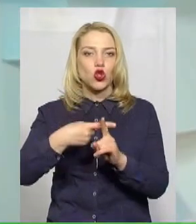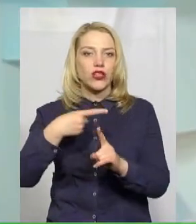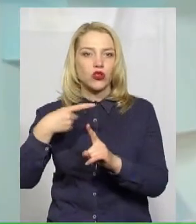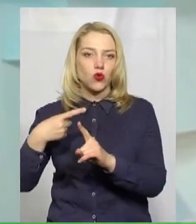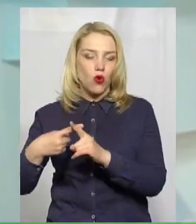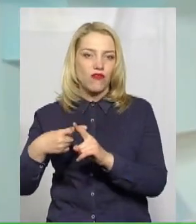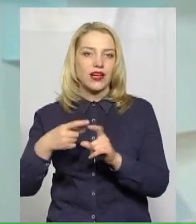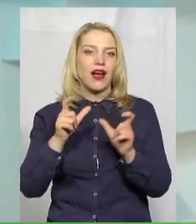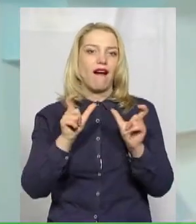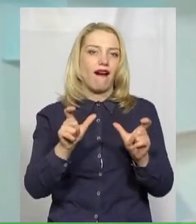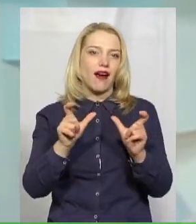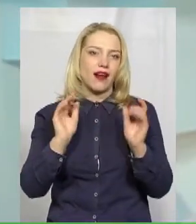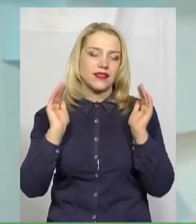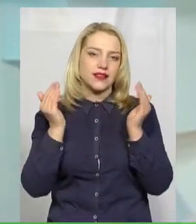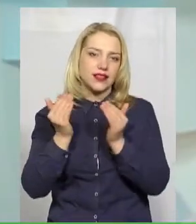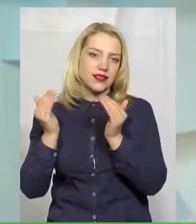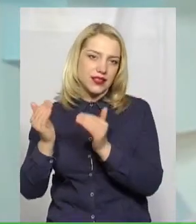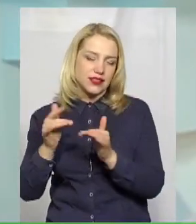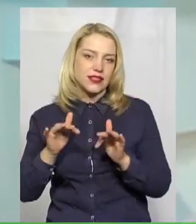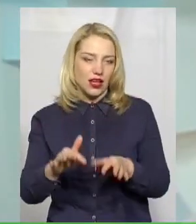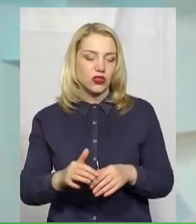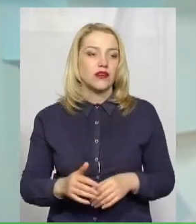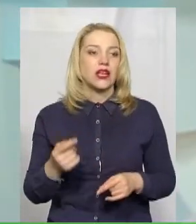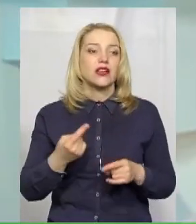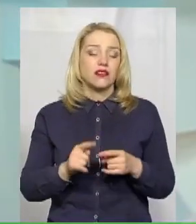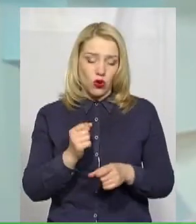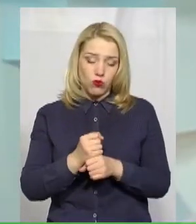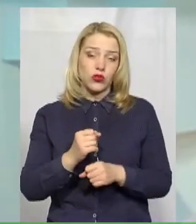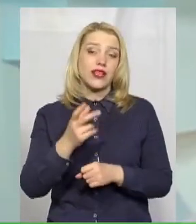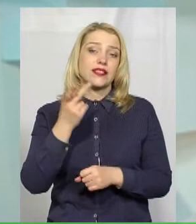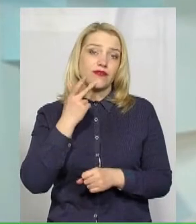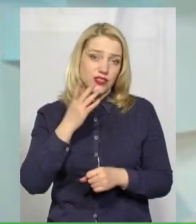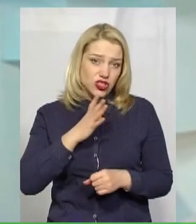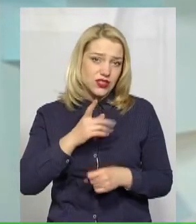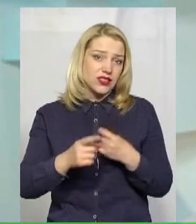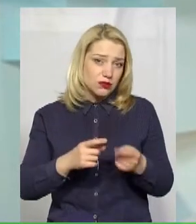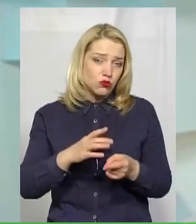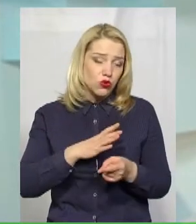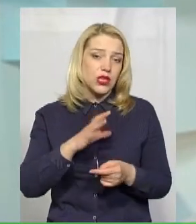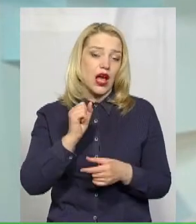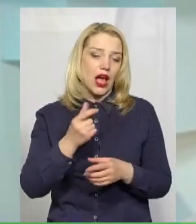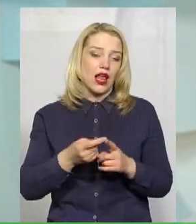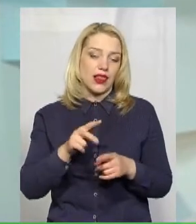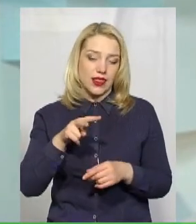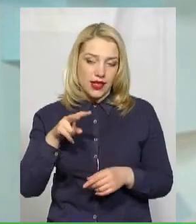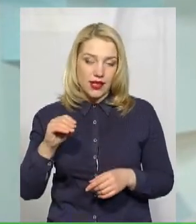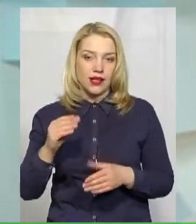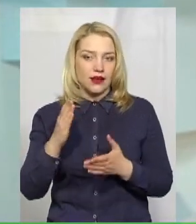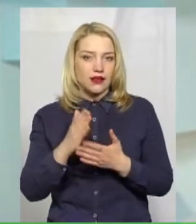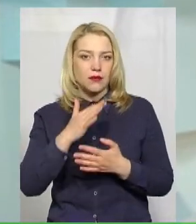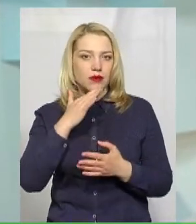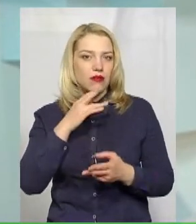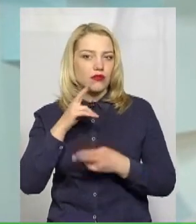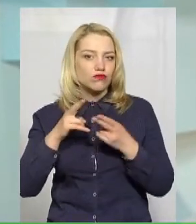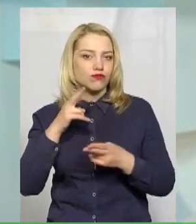Як такої роботи вона була завжди, є і буде, але у зв'язку з карантинними обмеженнями дуже багато звернень на лінію 102, які потребують